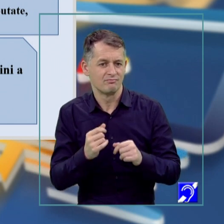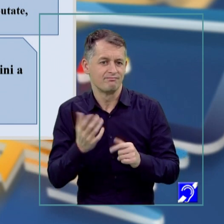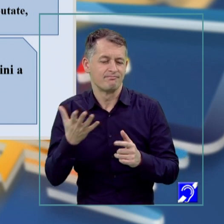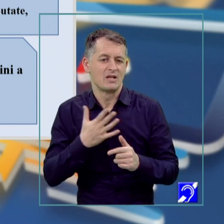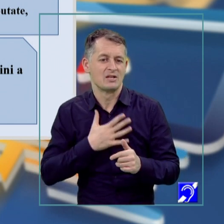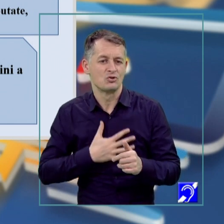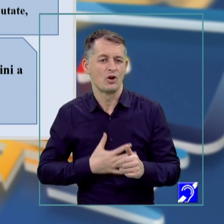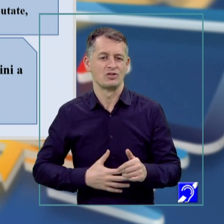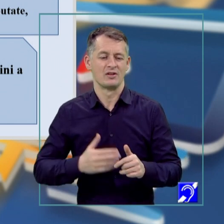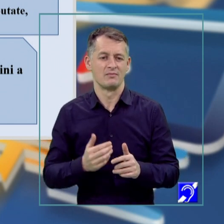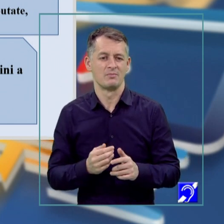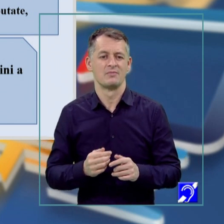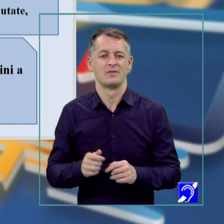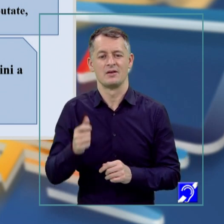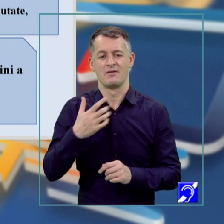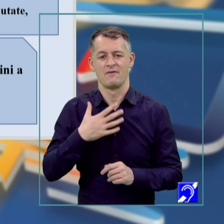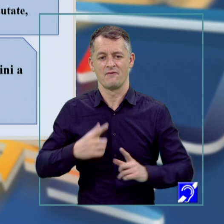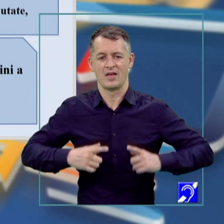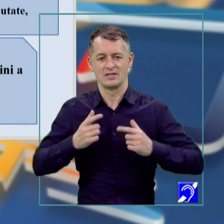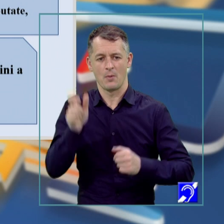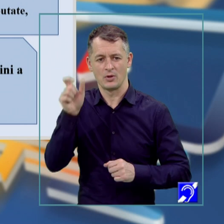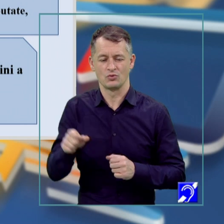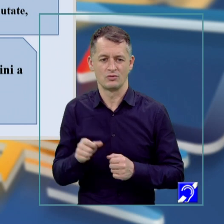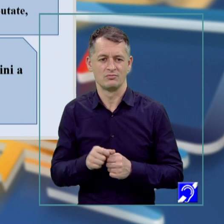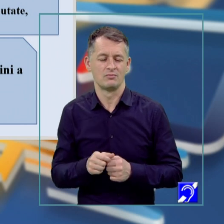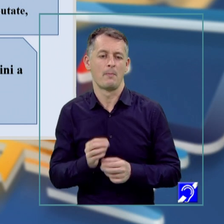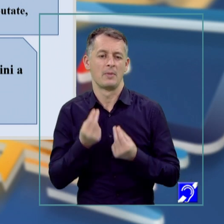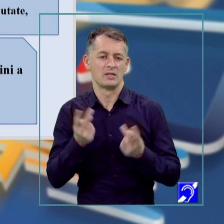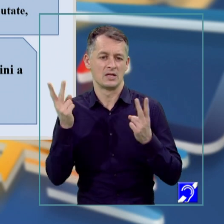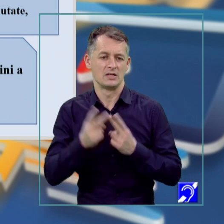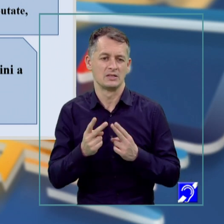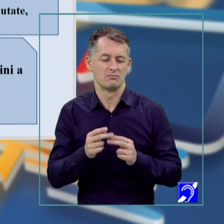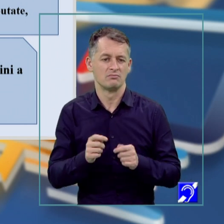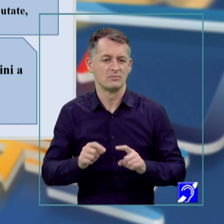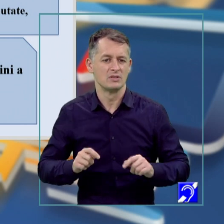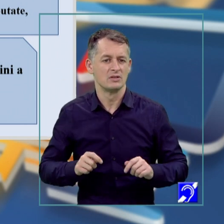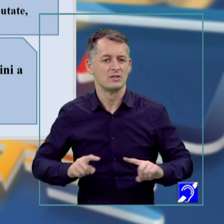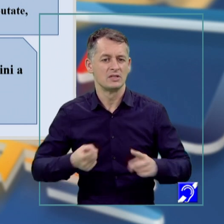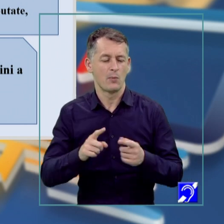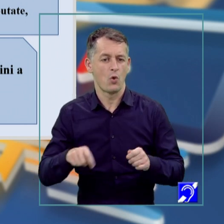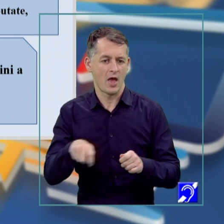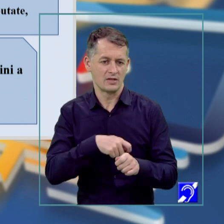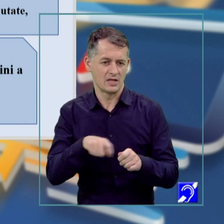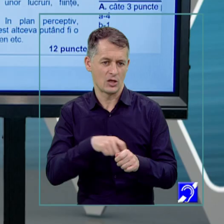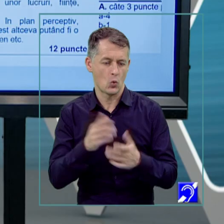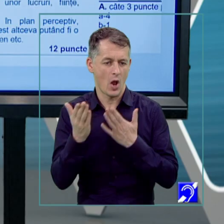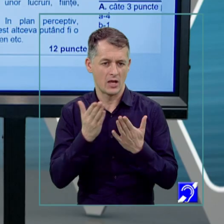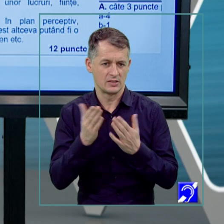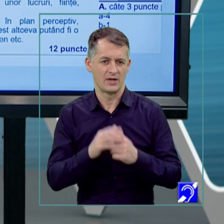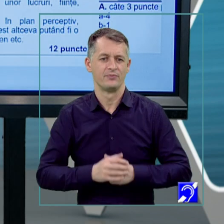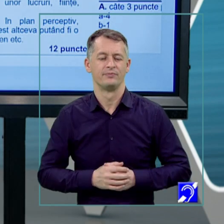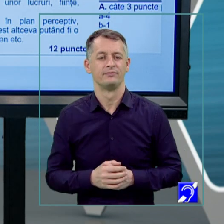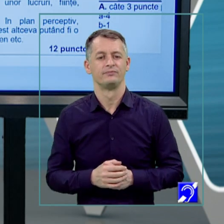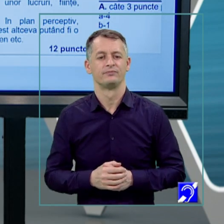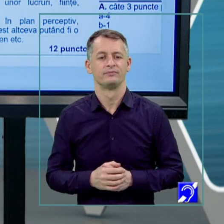-l propune o persoană. Sigur că stimulează autoeducația, dezvoltarea personalității și opțiunile profesionale. Un